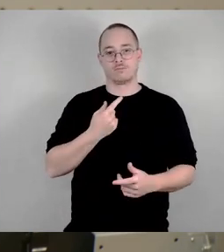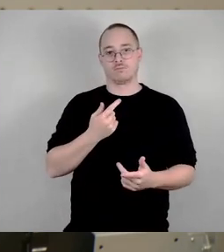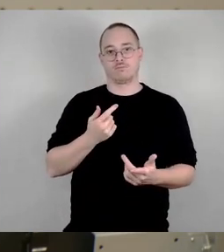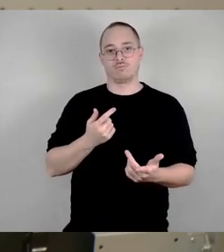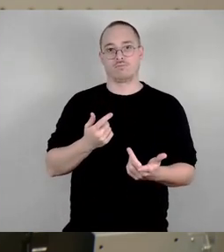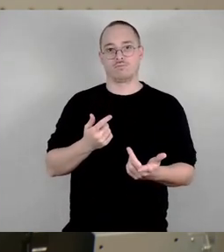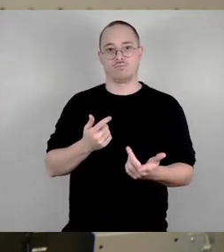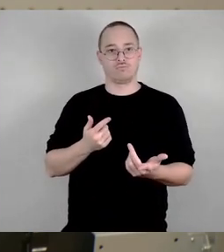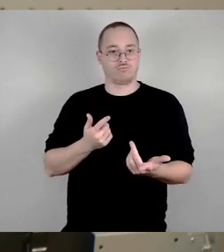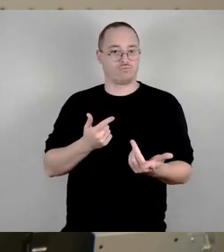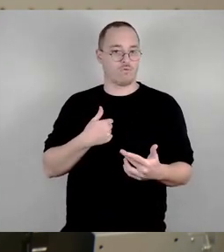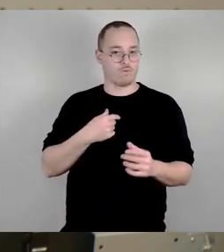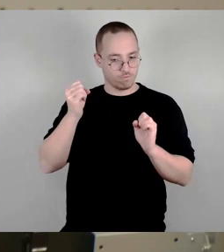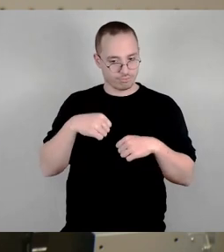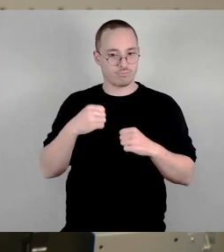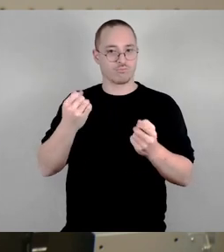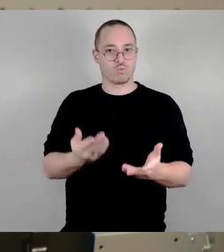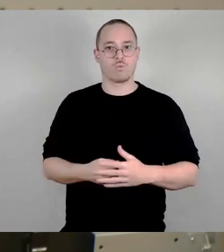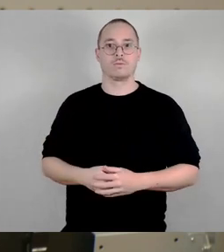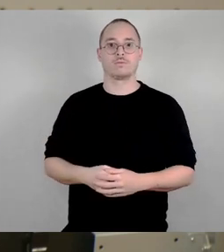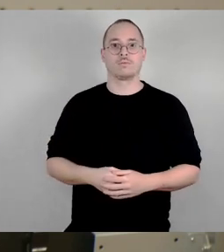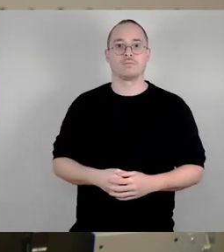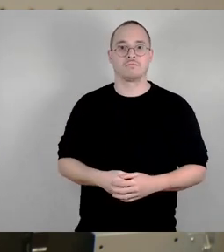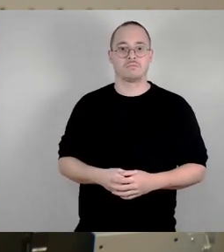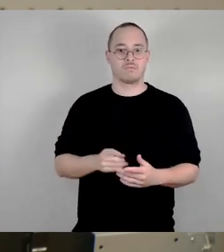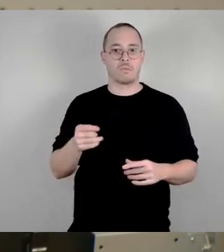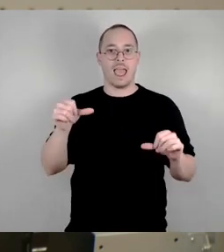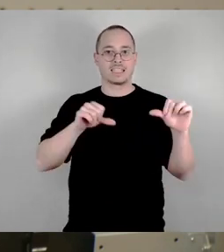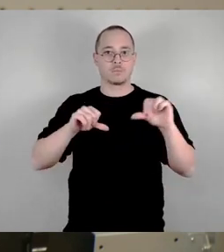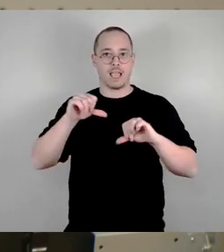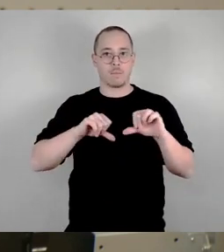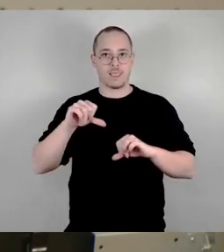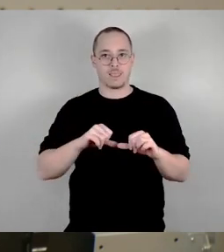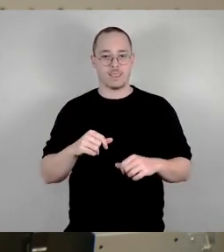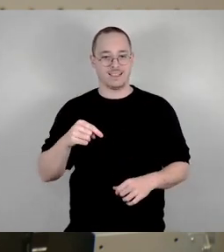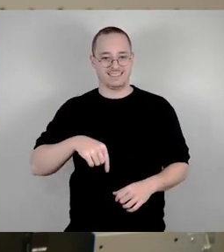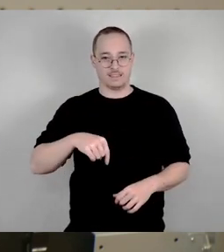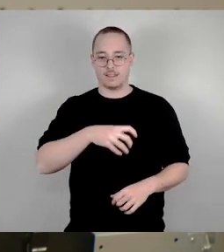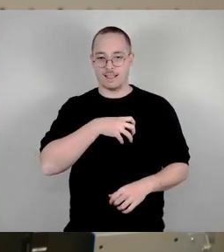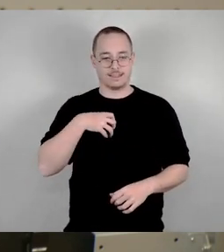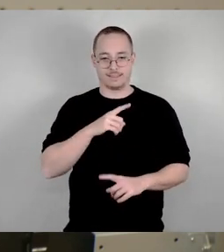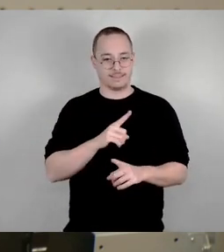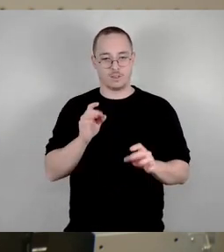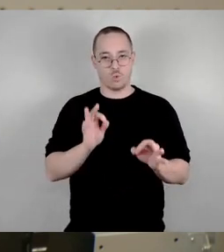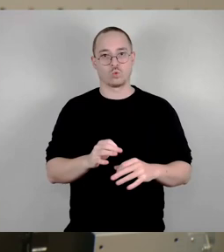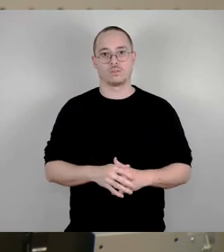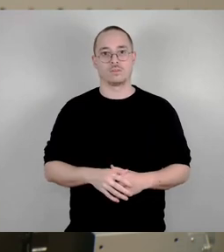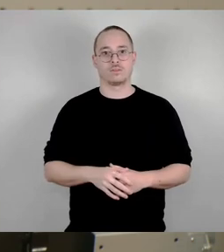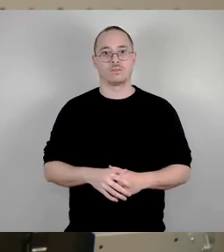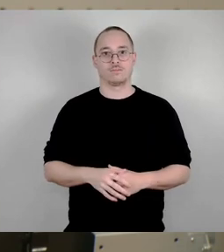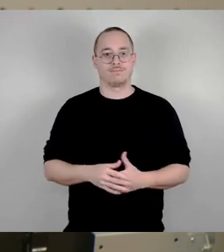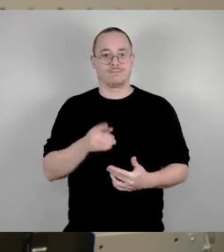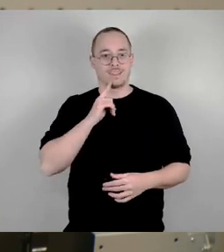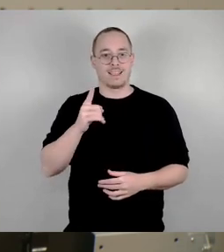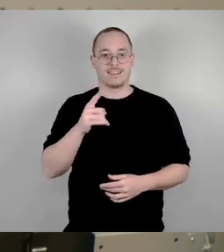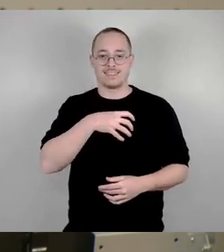Dresden, gehört einfach nicht in den Verkehr. Er verhindert unseren Wirtschaftsverkehr, er behindert die Dresdner Bürger und deswegen